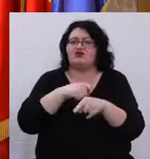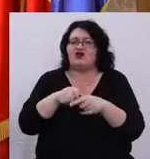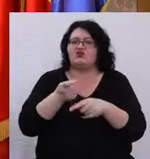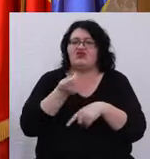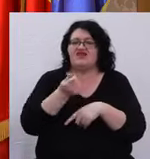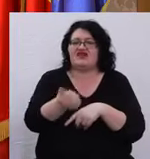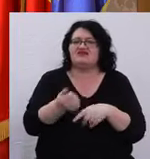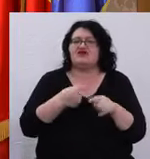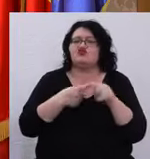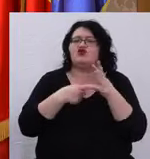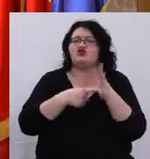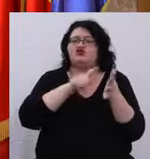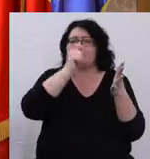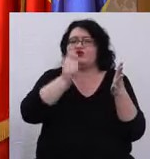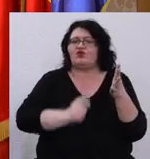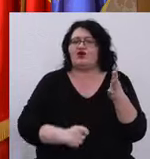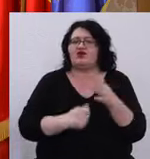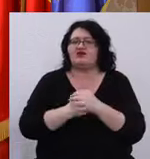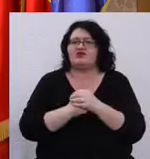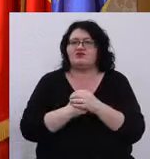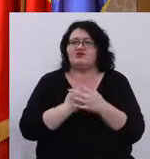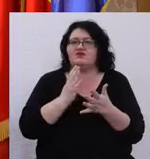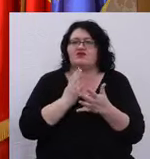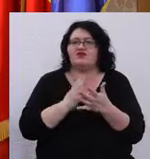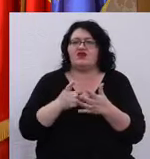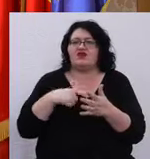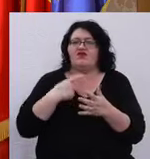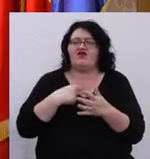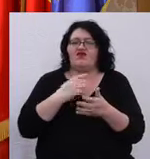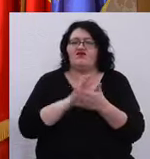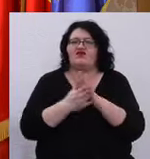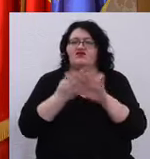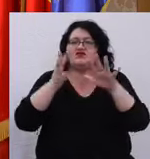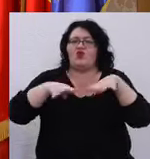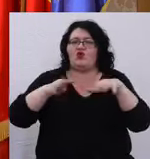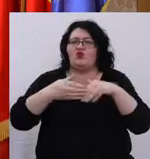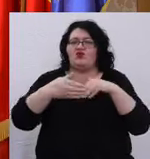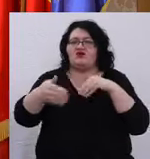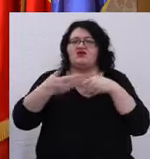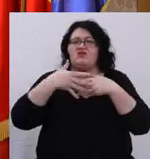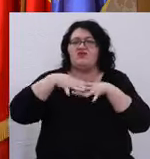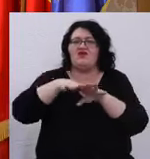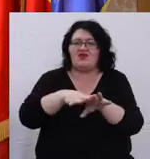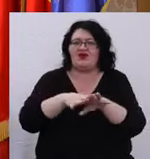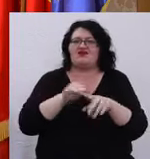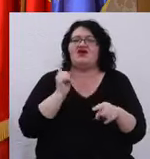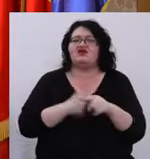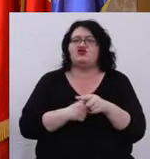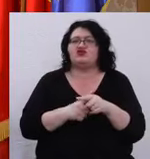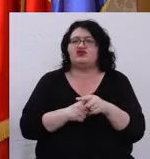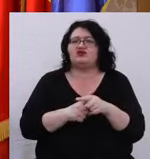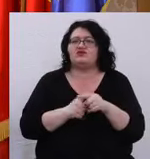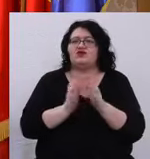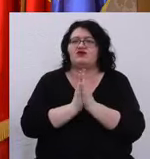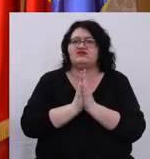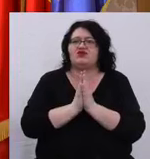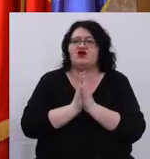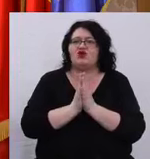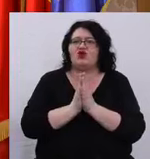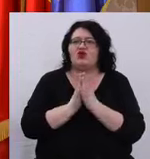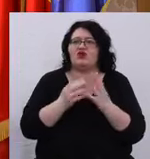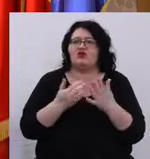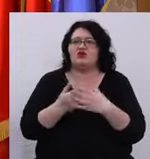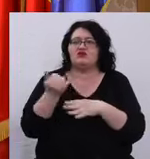finanțare și acest proiect va fi implementat în următoarele nouă luni. Și am să-l rog pe